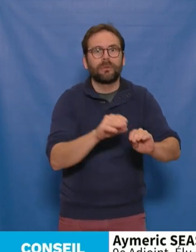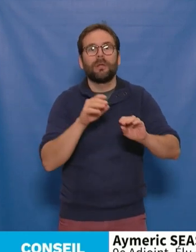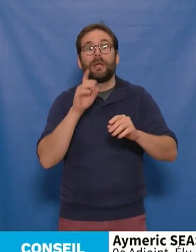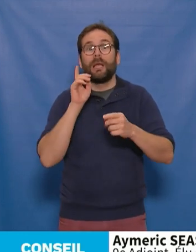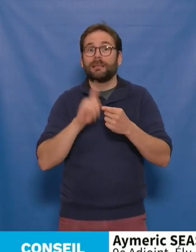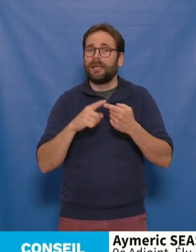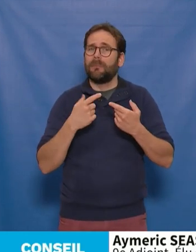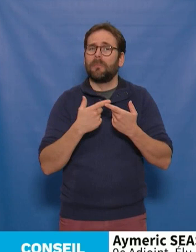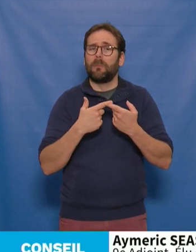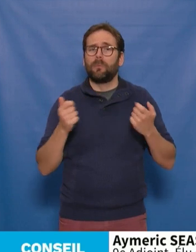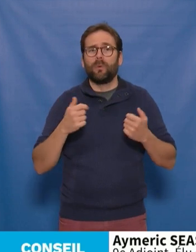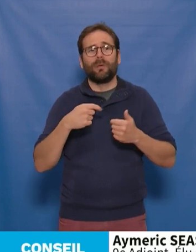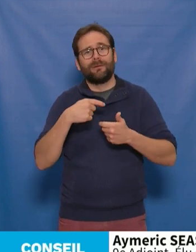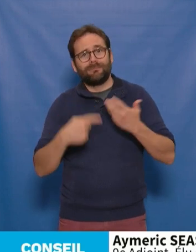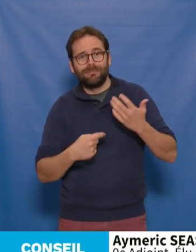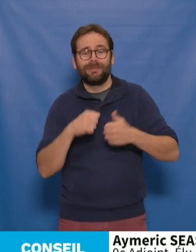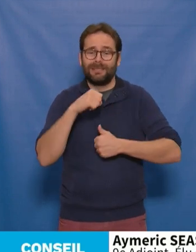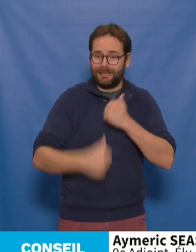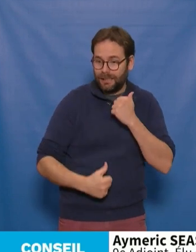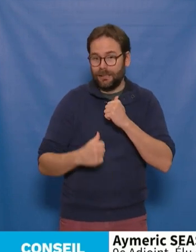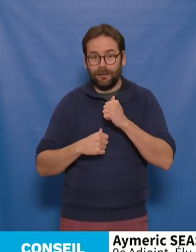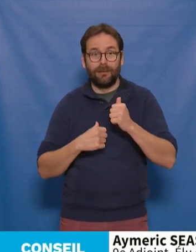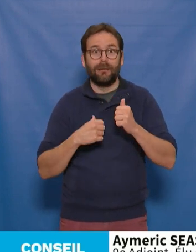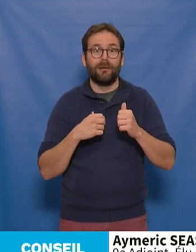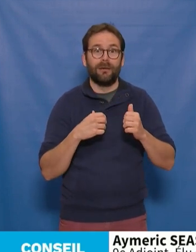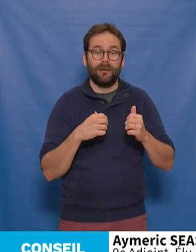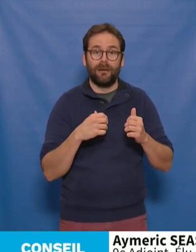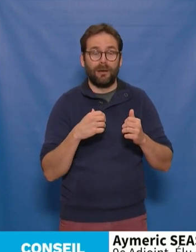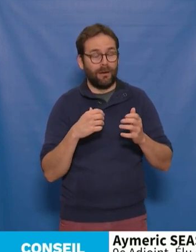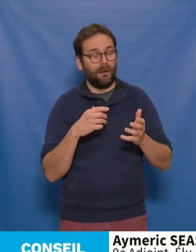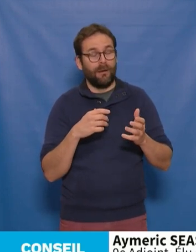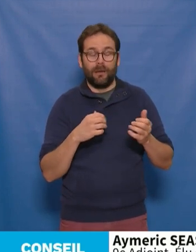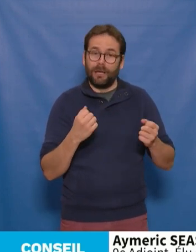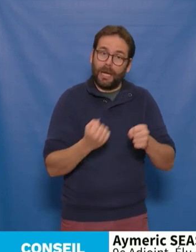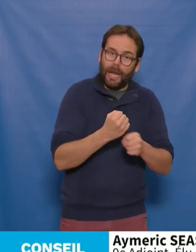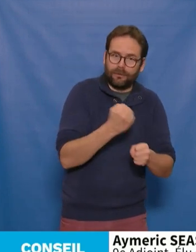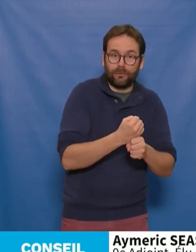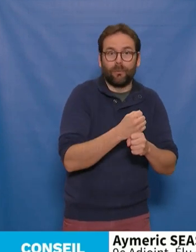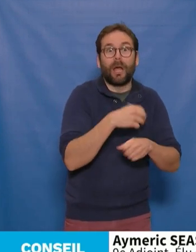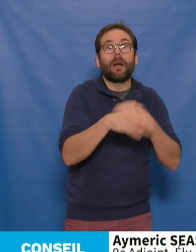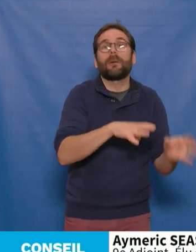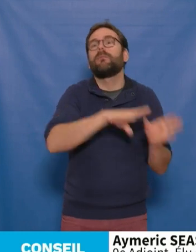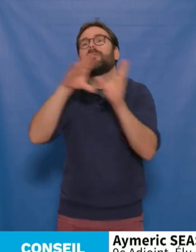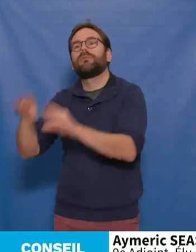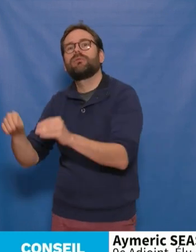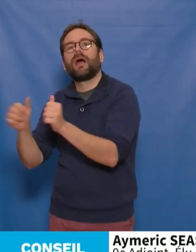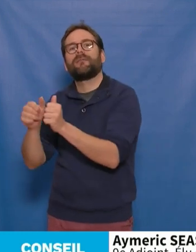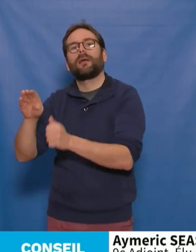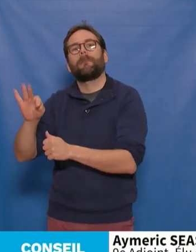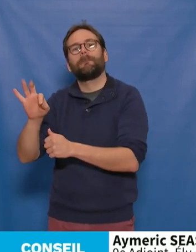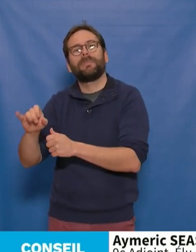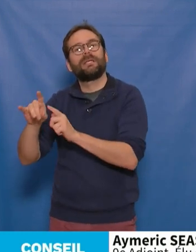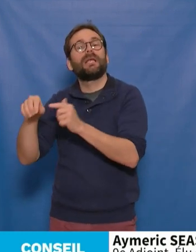transdisciplinaires avant qu'il rejoigne la Friche Mellinette avec le collectif Beach. C'est aussi, peut-être